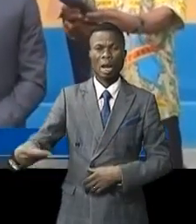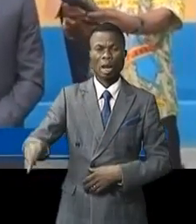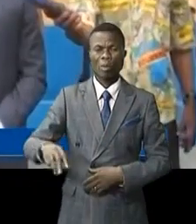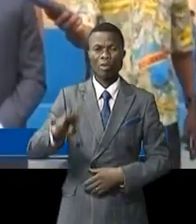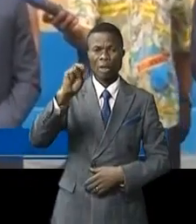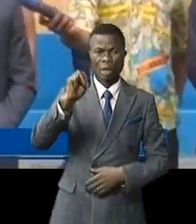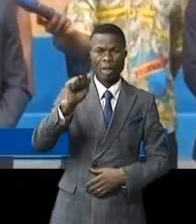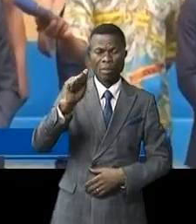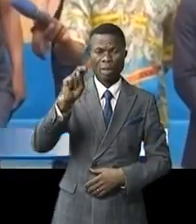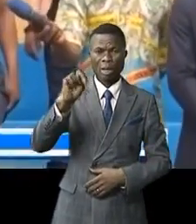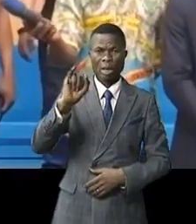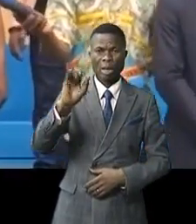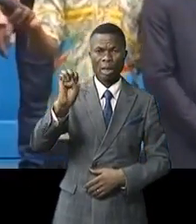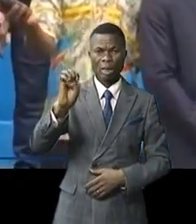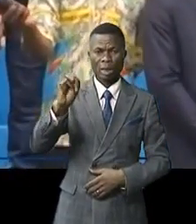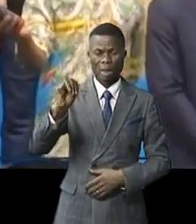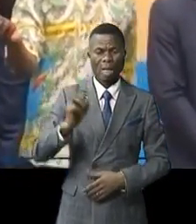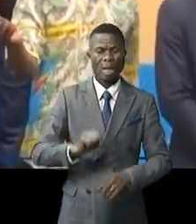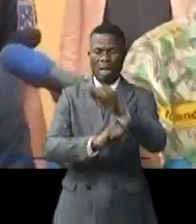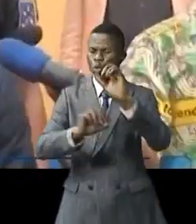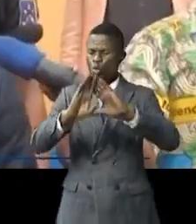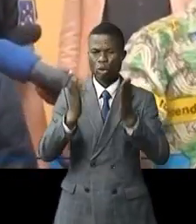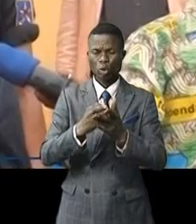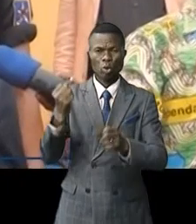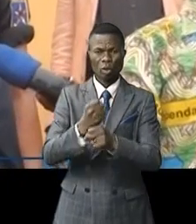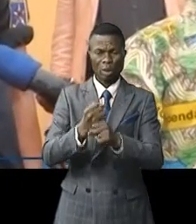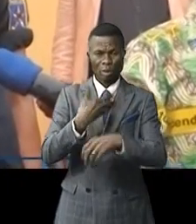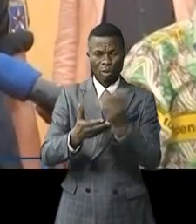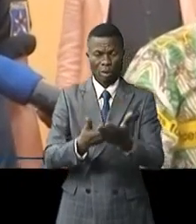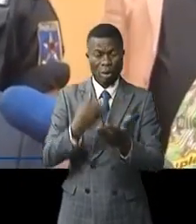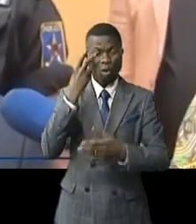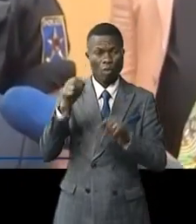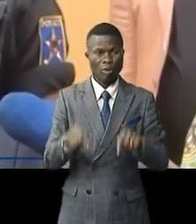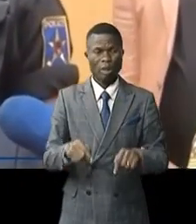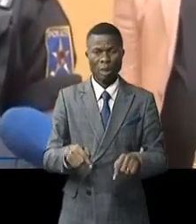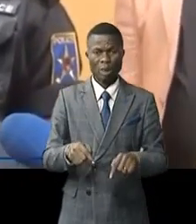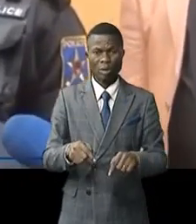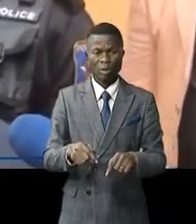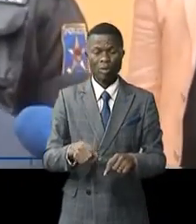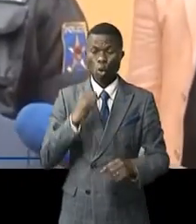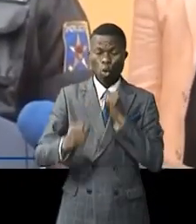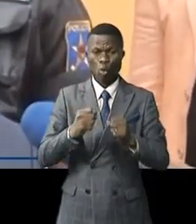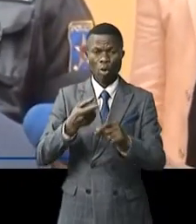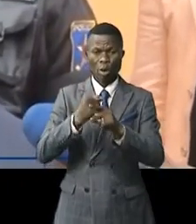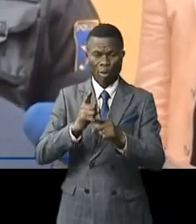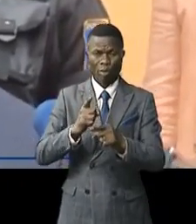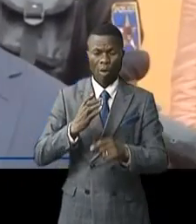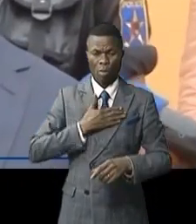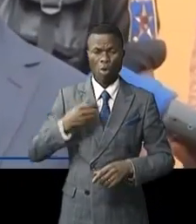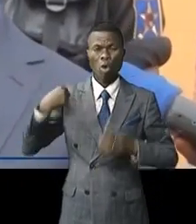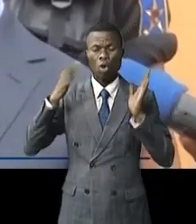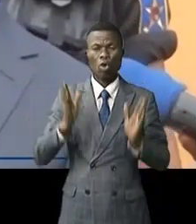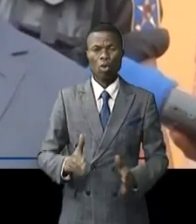et de l'accompagner dans toutes ses actions. Ce que nous vivons aujourd'hui ce sont les efforts de mon gouvernement